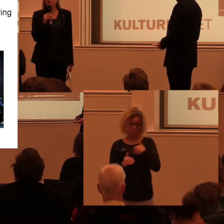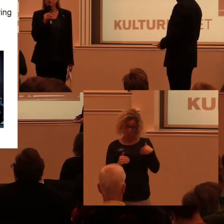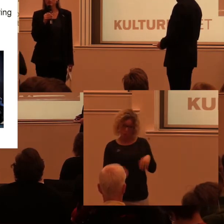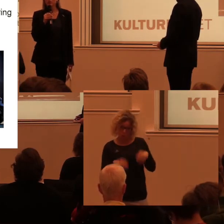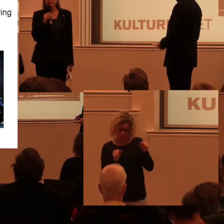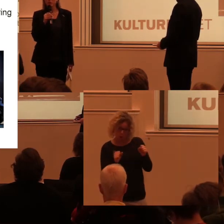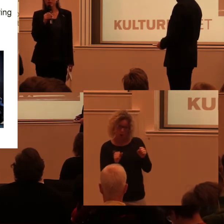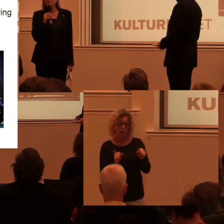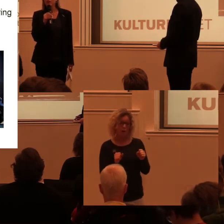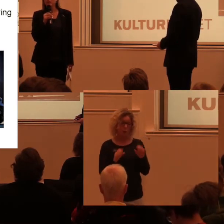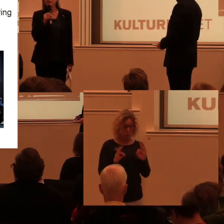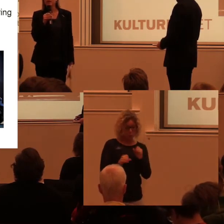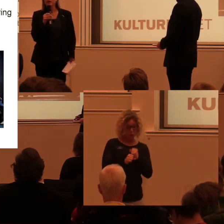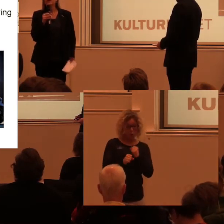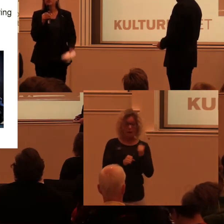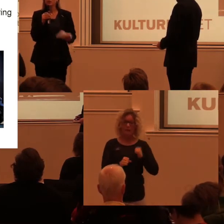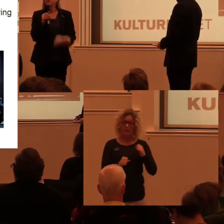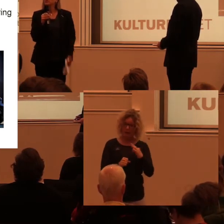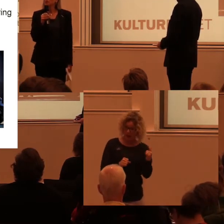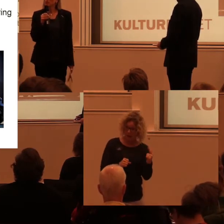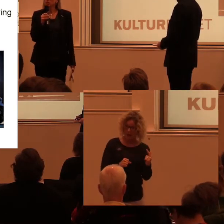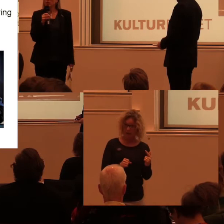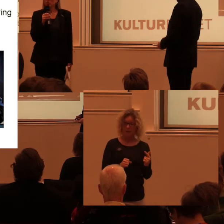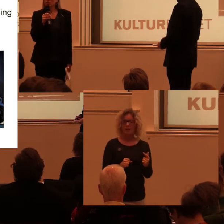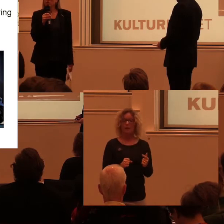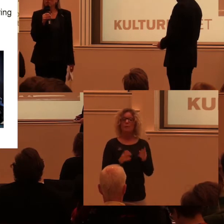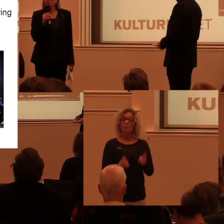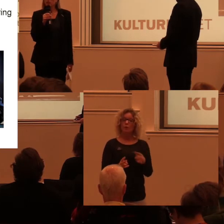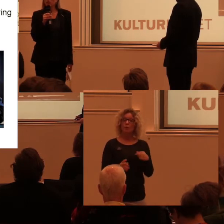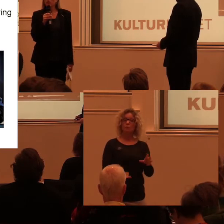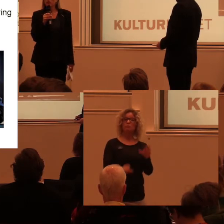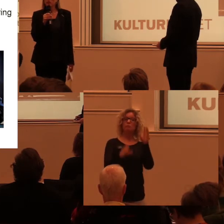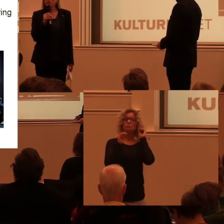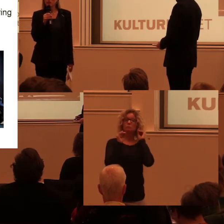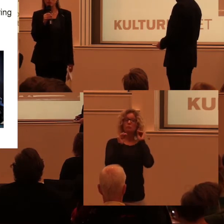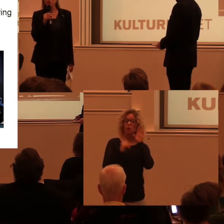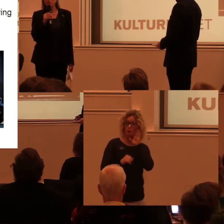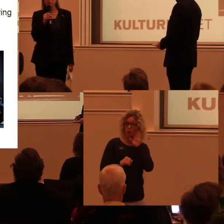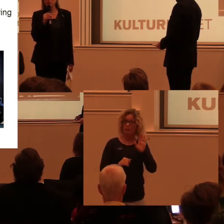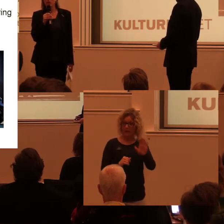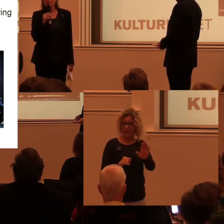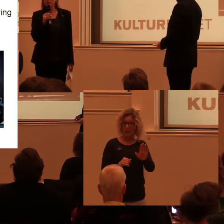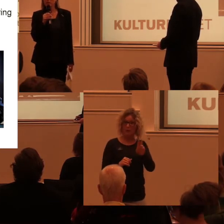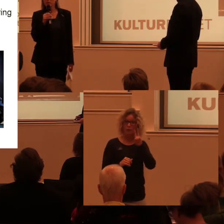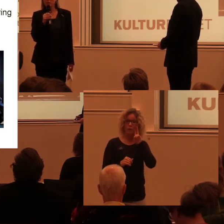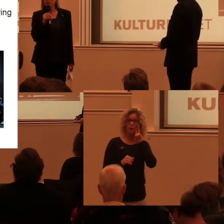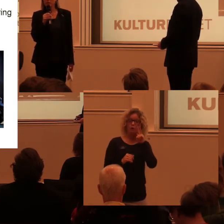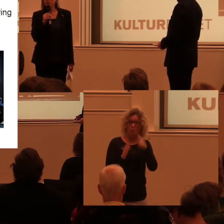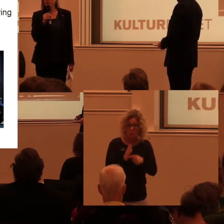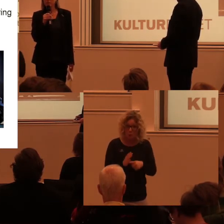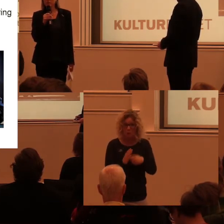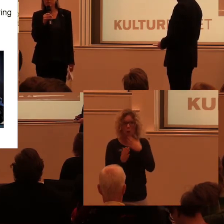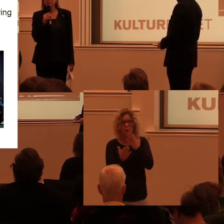arbete för att jobba mer tillgängligt. Och där vi också tar in synpunkter och förslag på hur vi kan arbeta